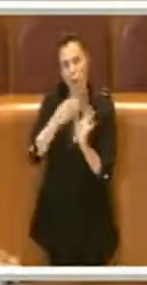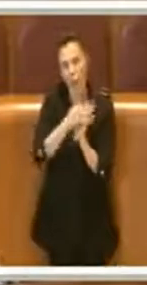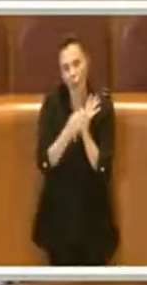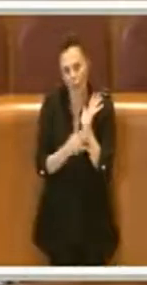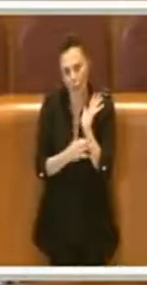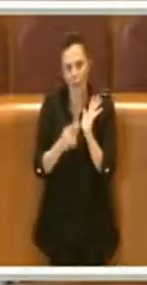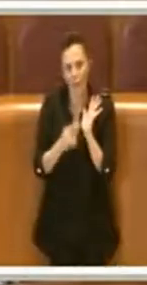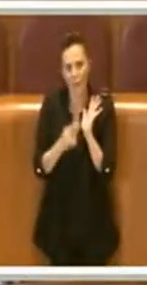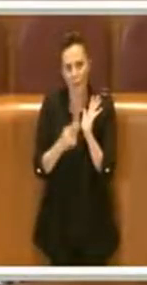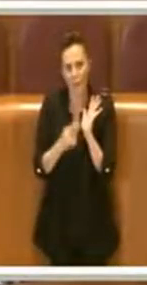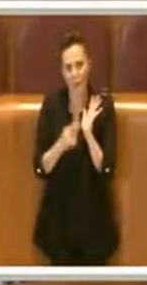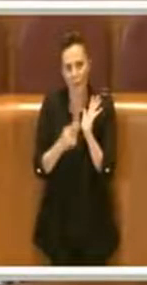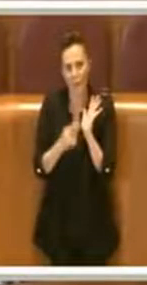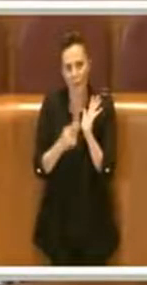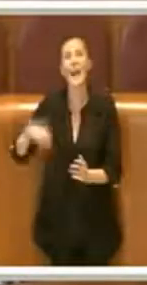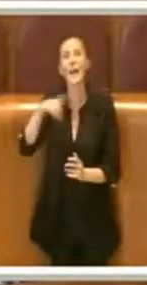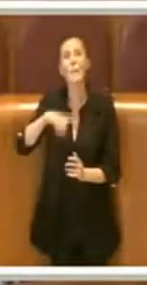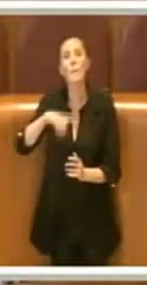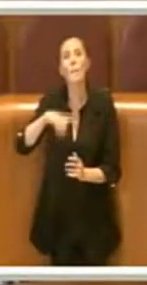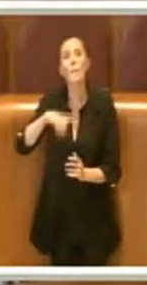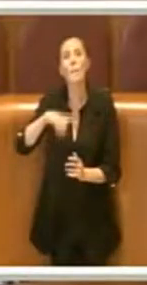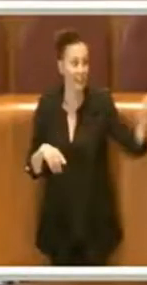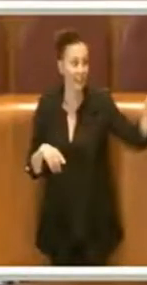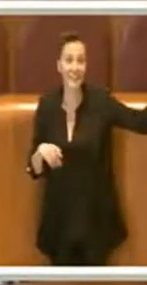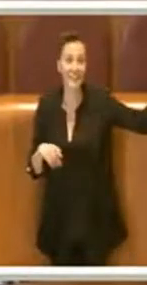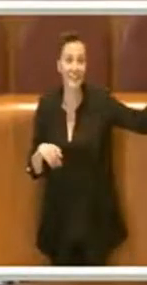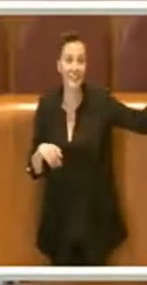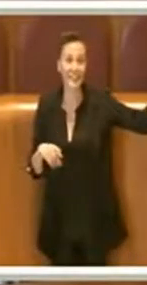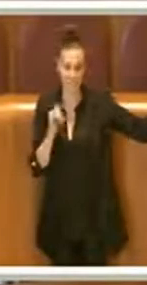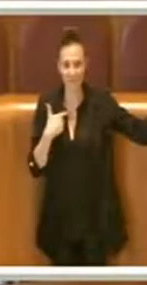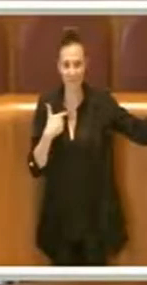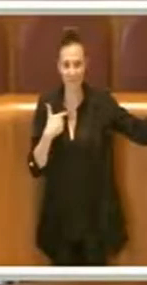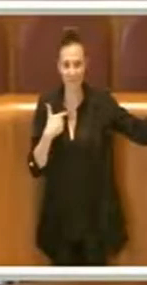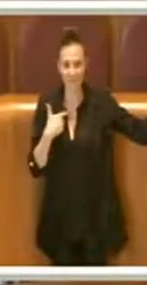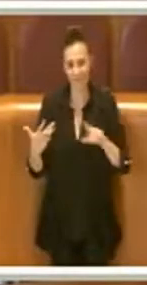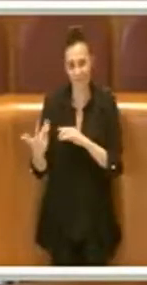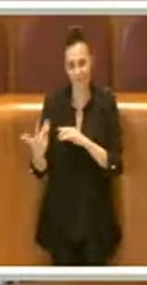Sì, Presidente, intervengo sullo stesso articolo di Depriamo.